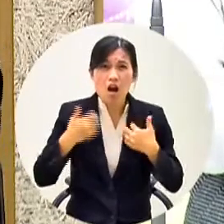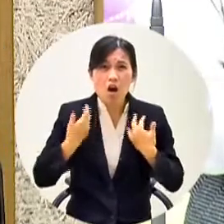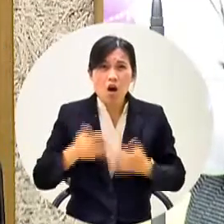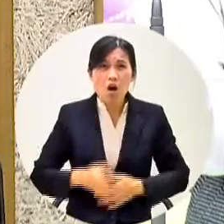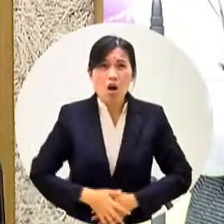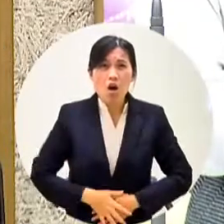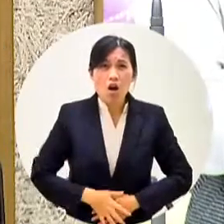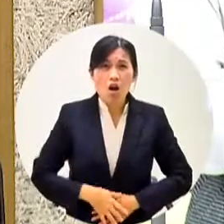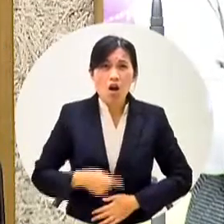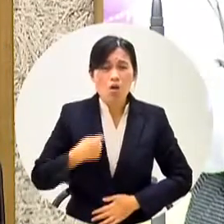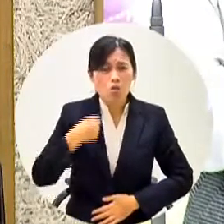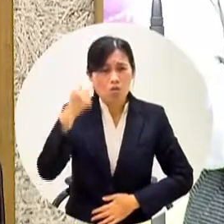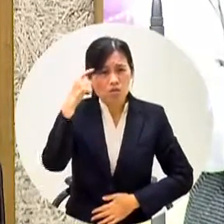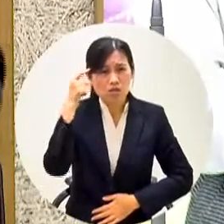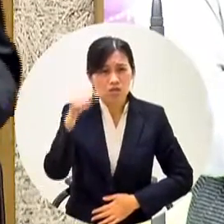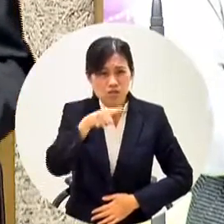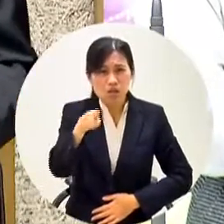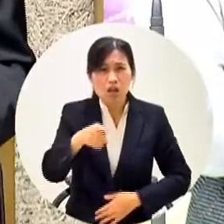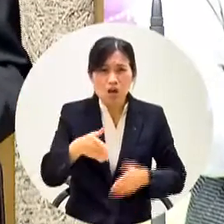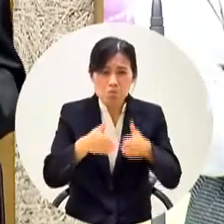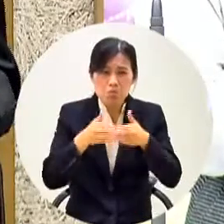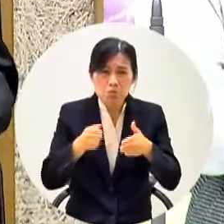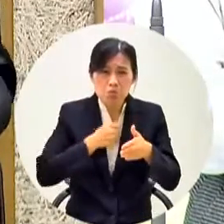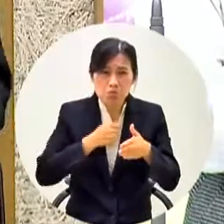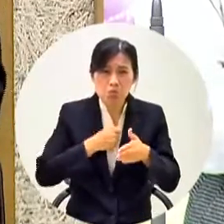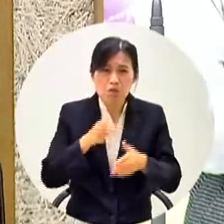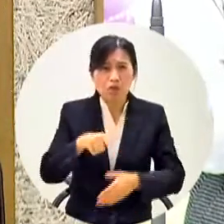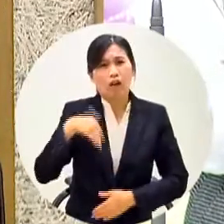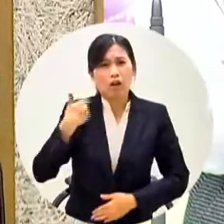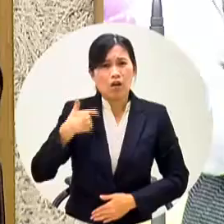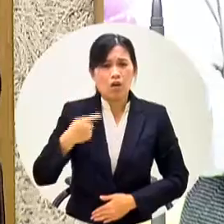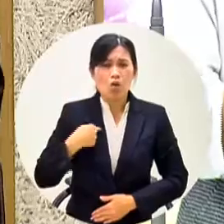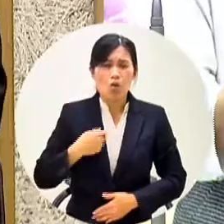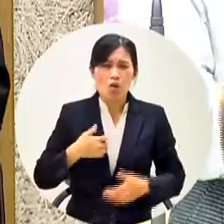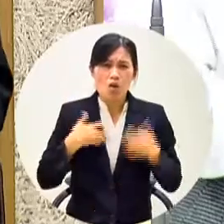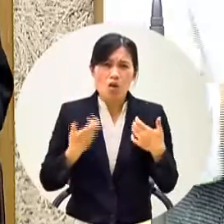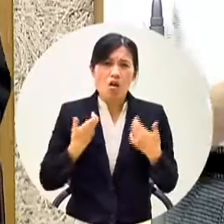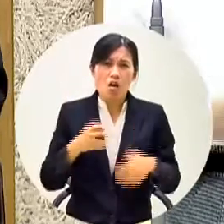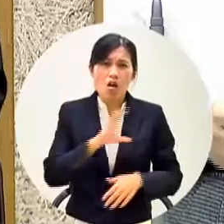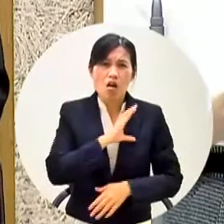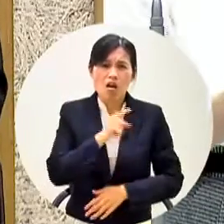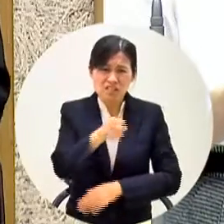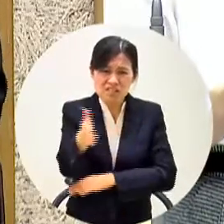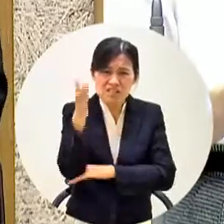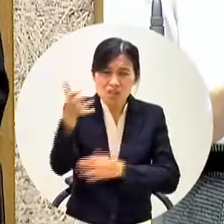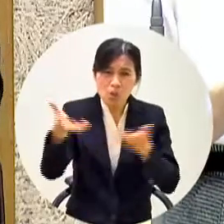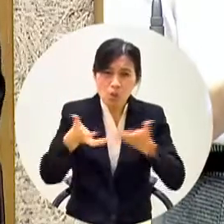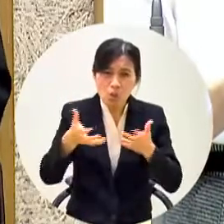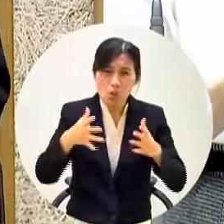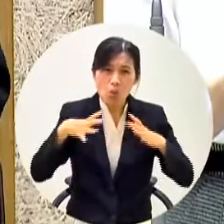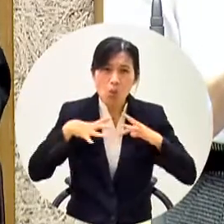我認為你們應該知道你們不知道我才生氣政務官多大你知道嗎來